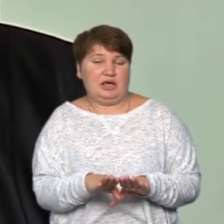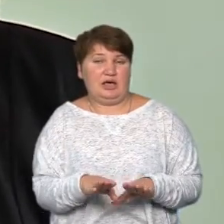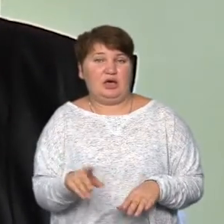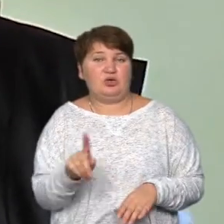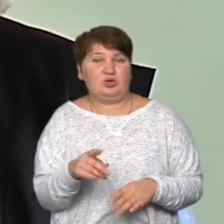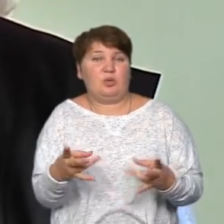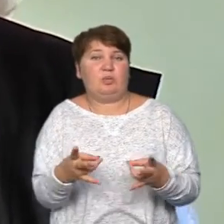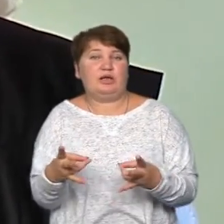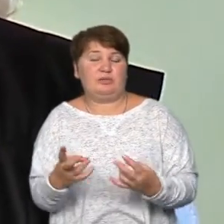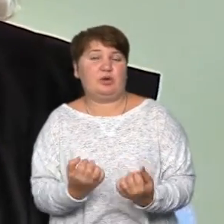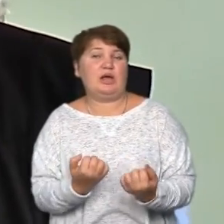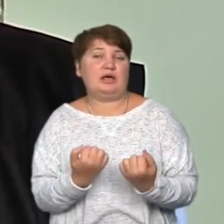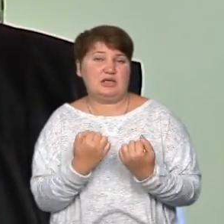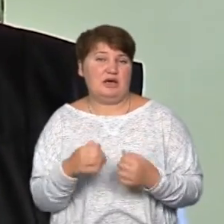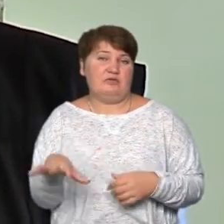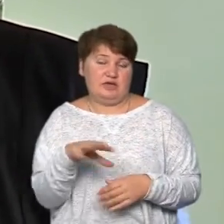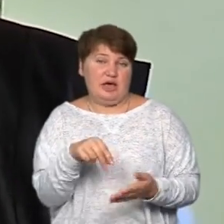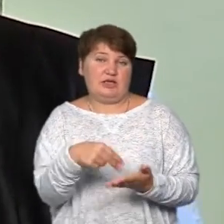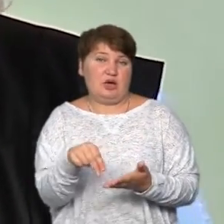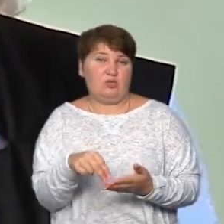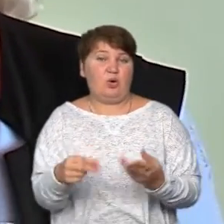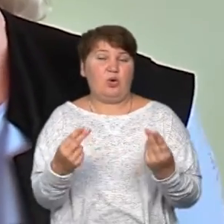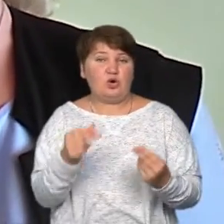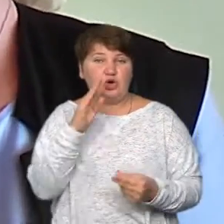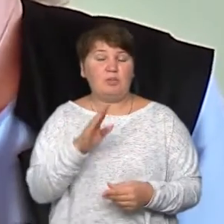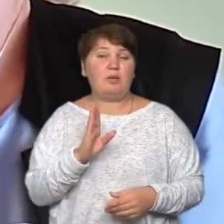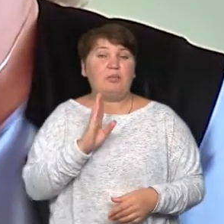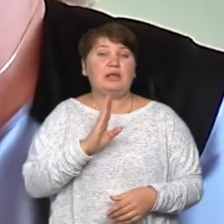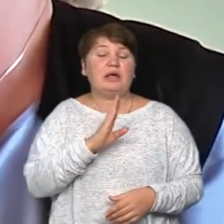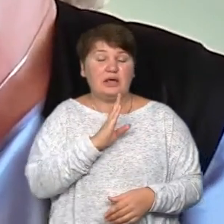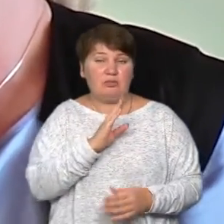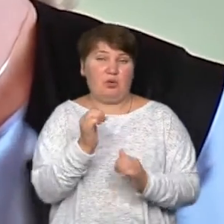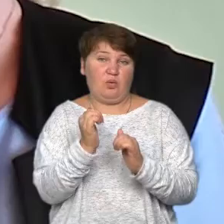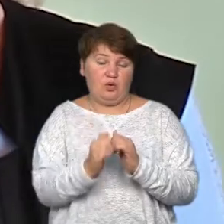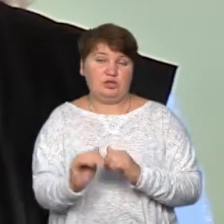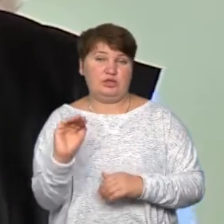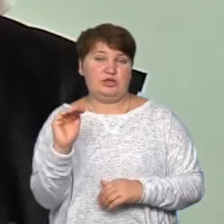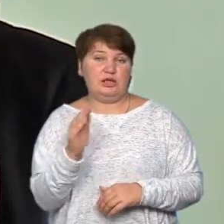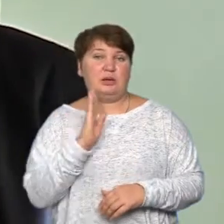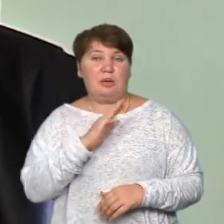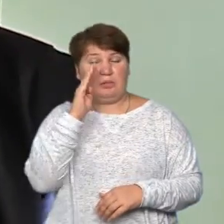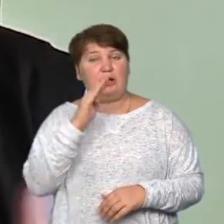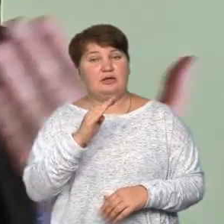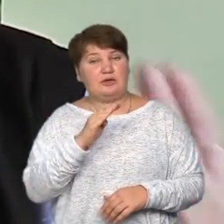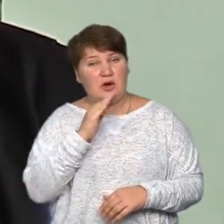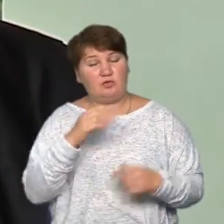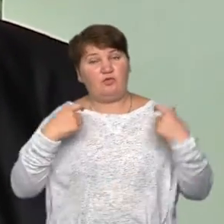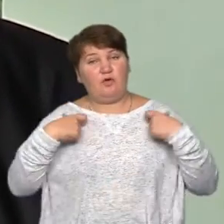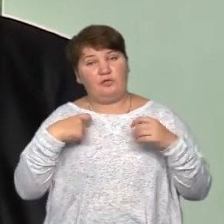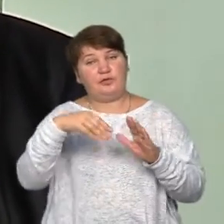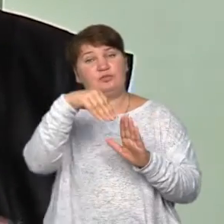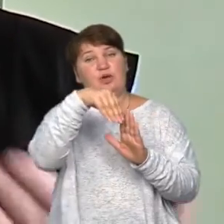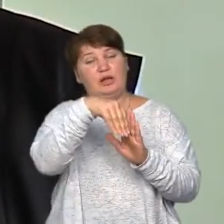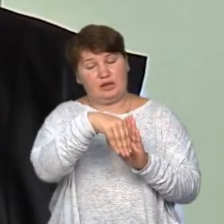ці закуплені коштами батьків. Тобто кожній дитині мама, тату у рюкзачок поклала